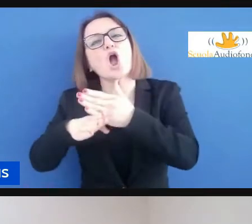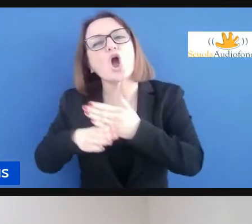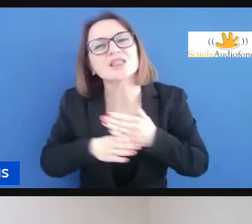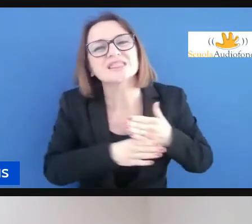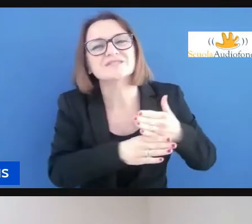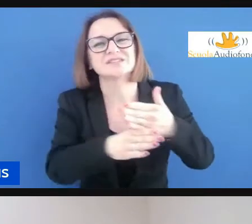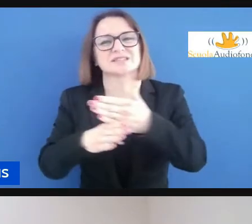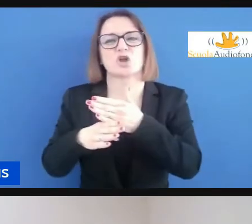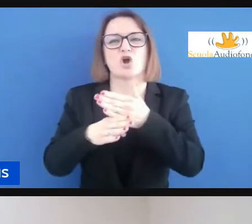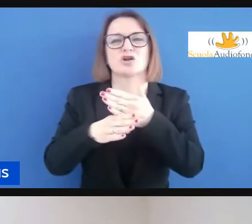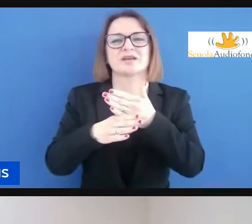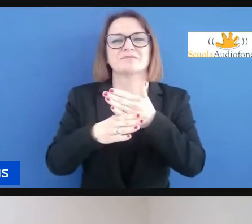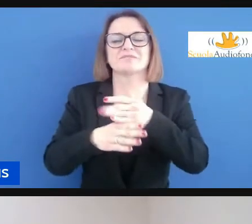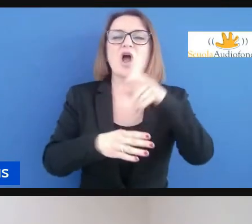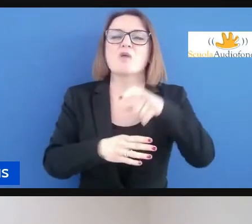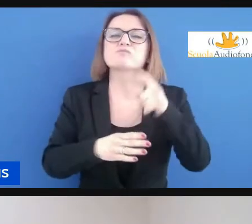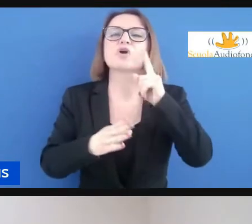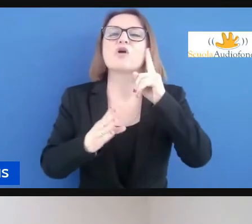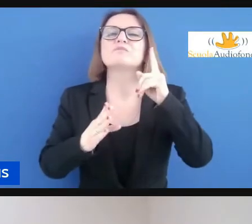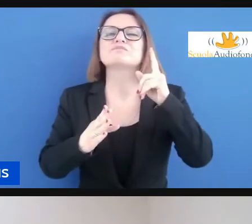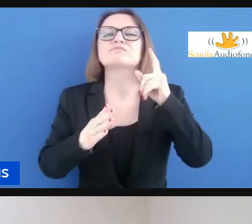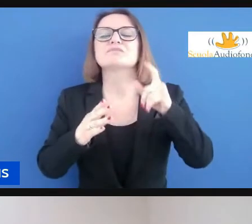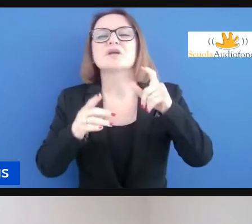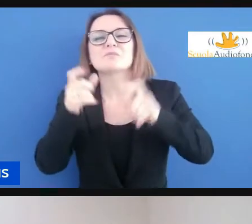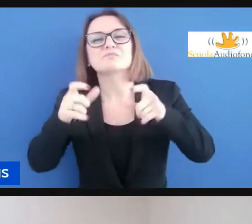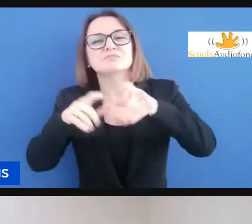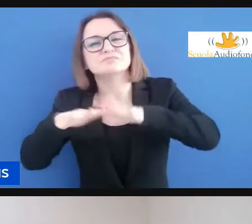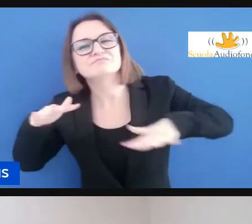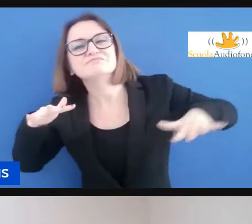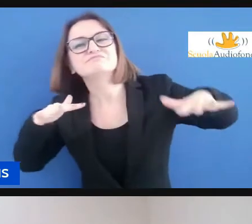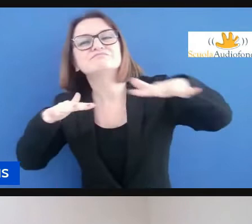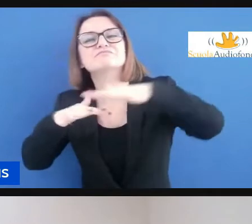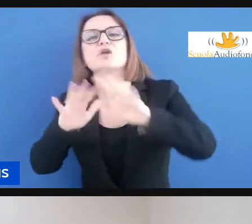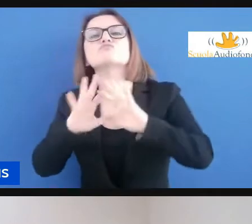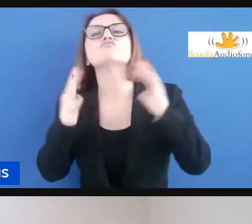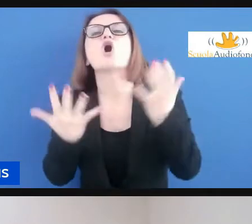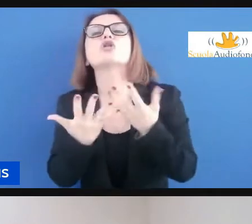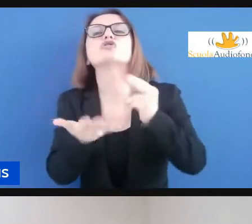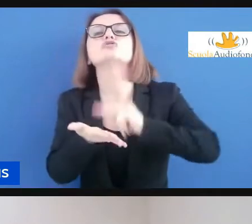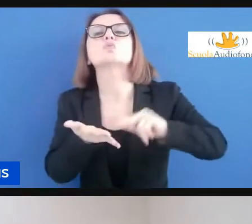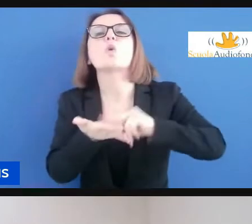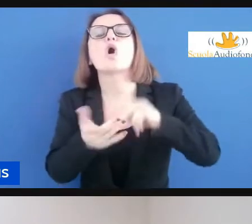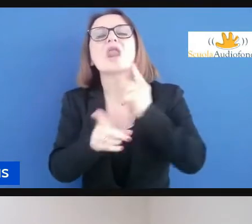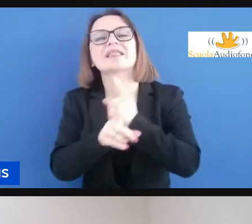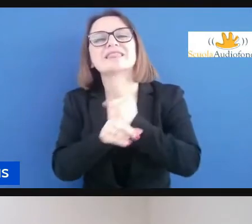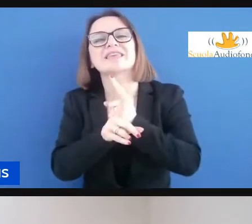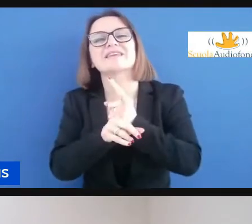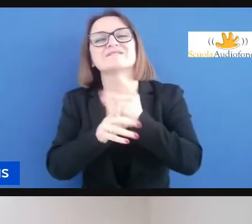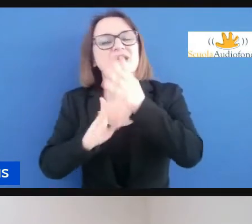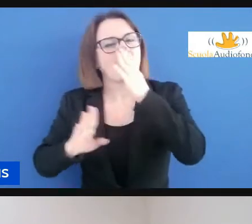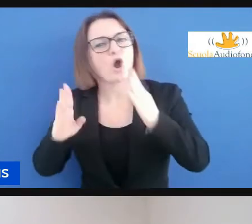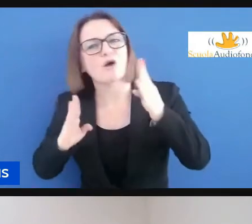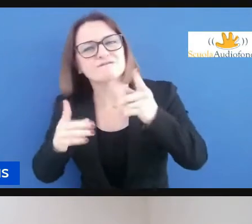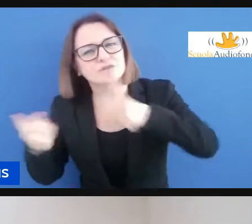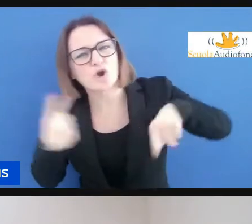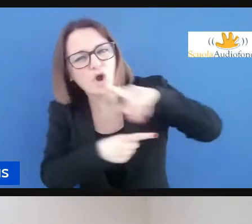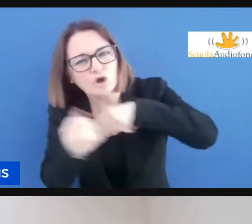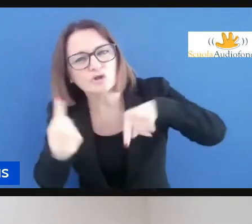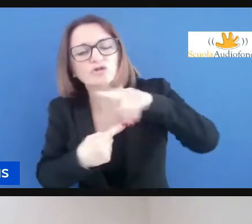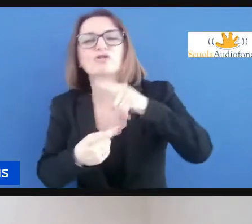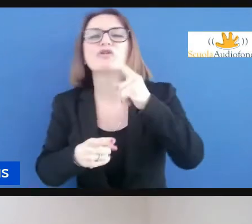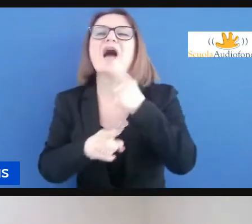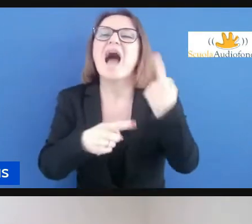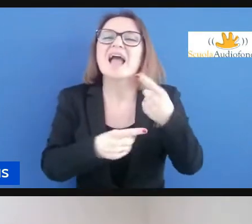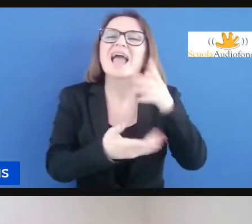confronto fra il mondo della scuola il mondo dell'editoria e